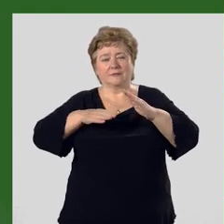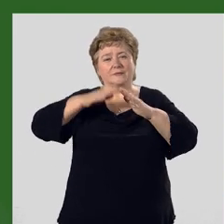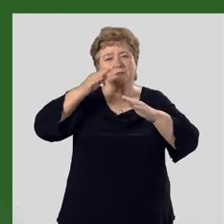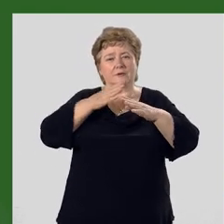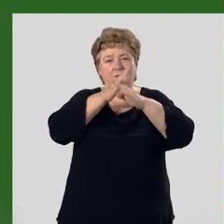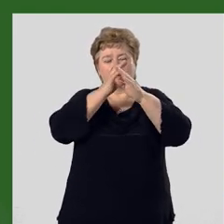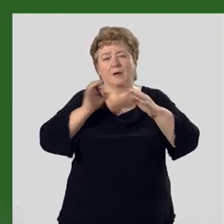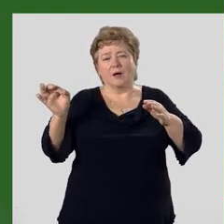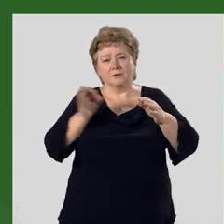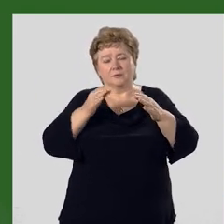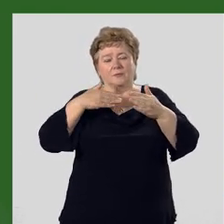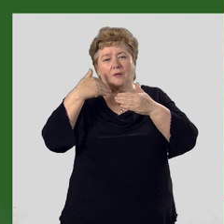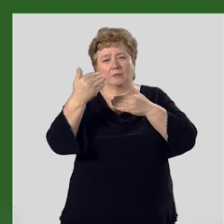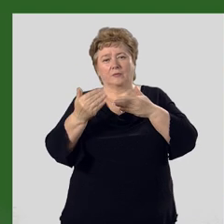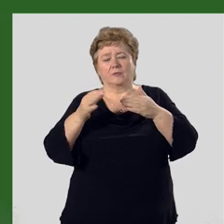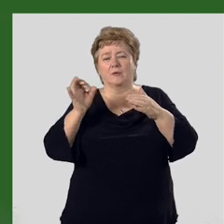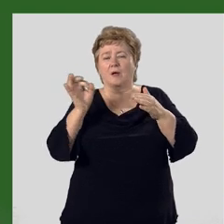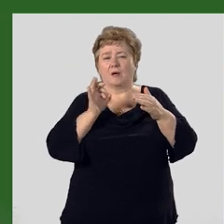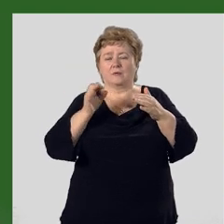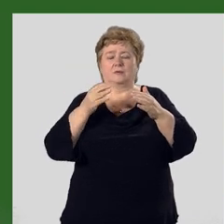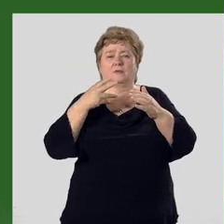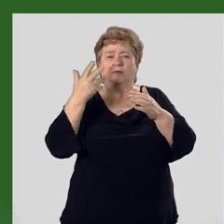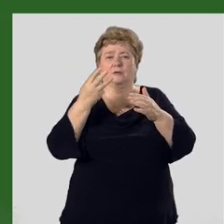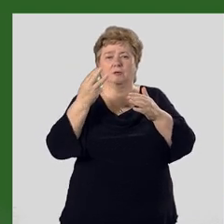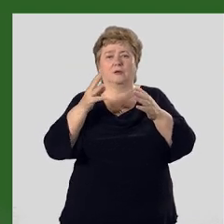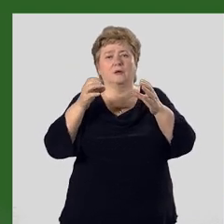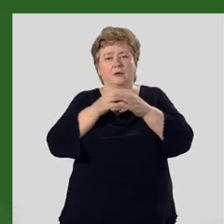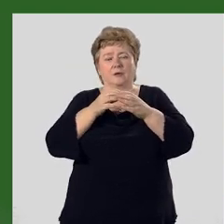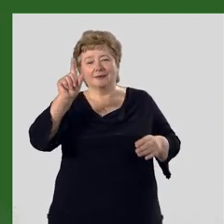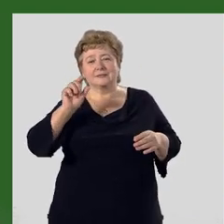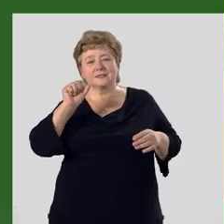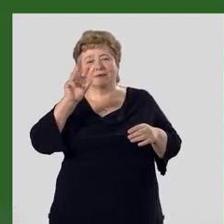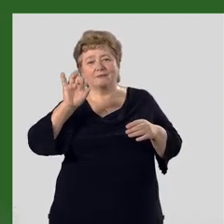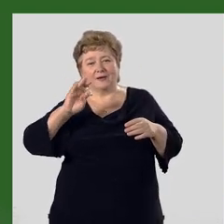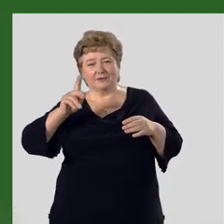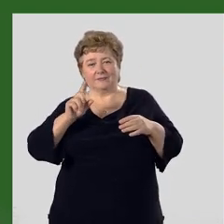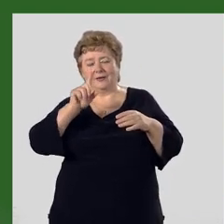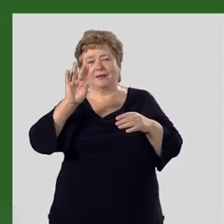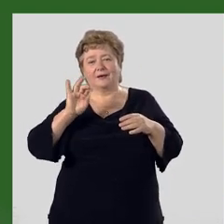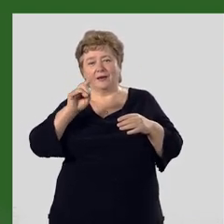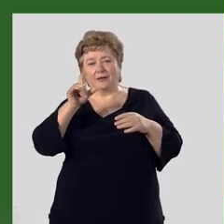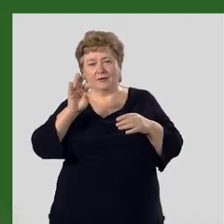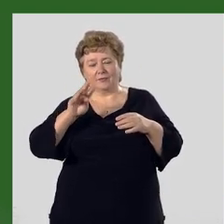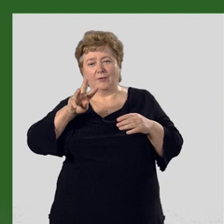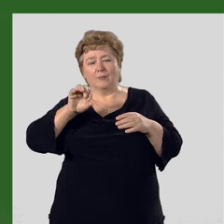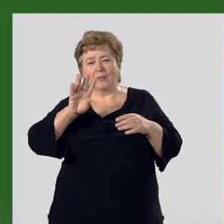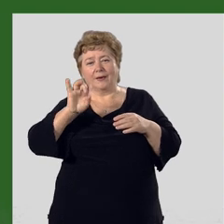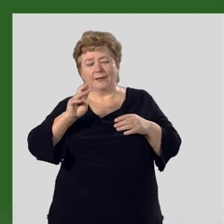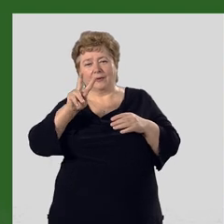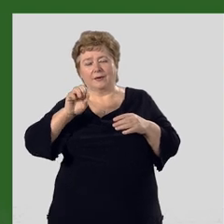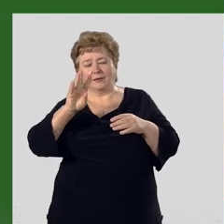высокогорным озерам относятся озера трех типов – Завального, Ригельного и Марьена